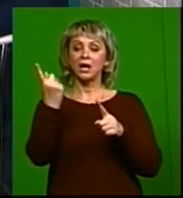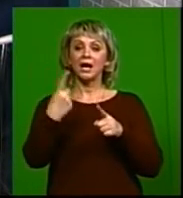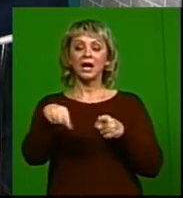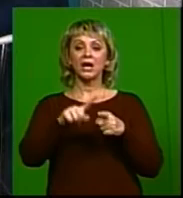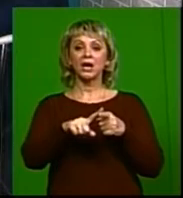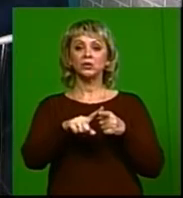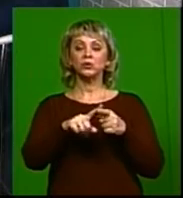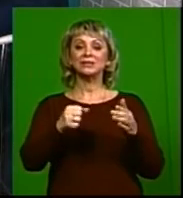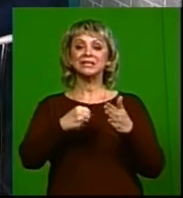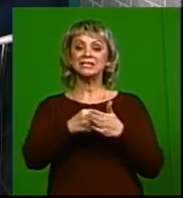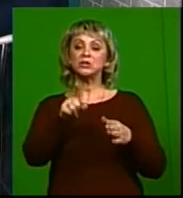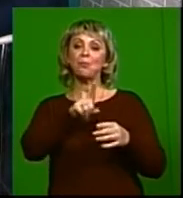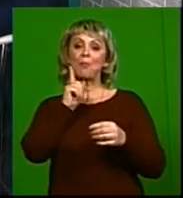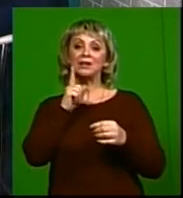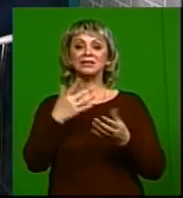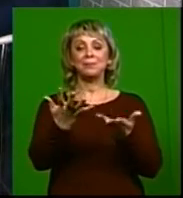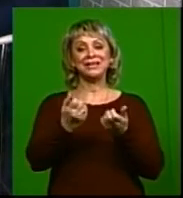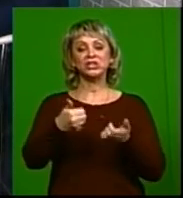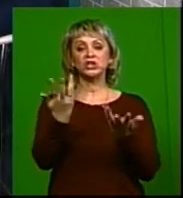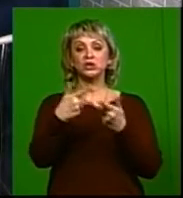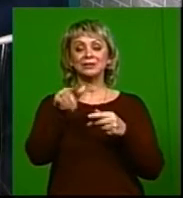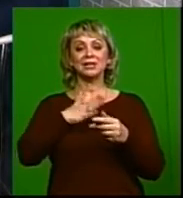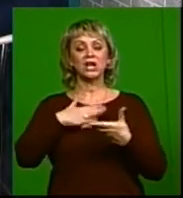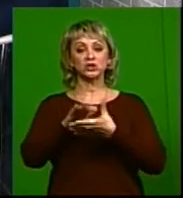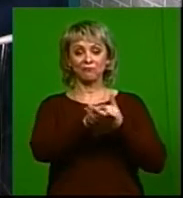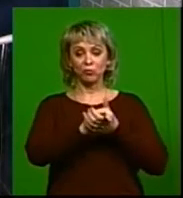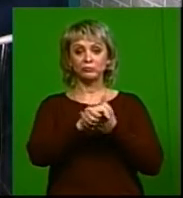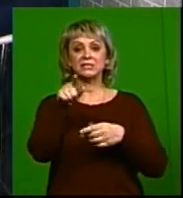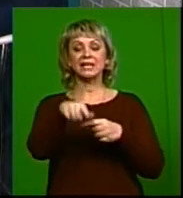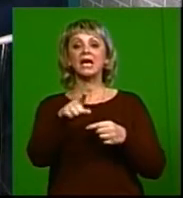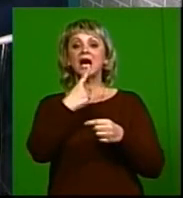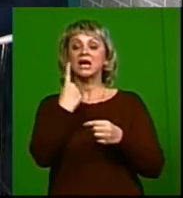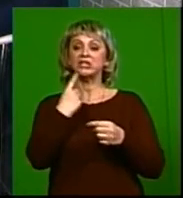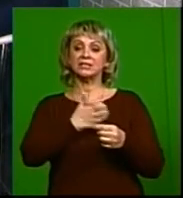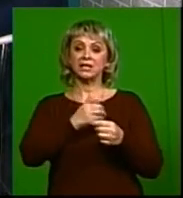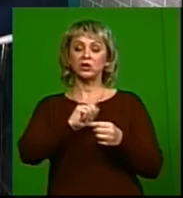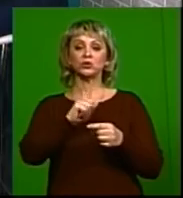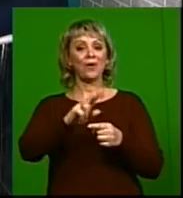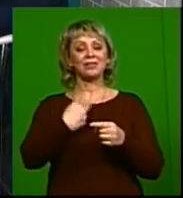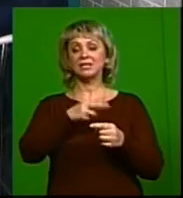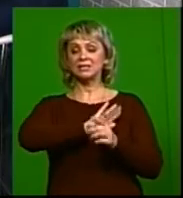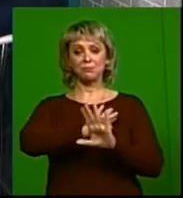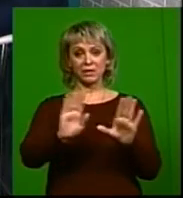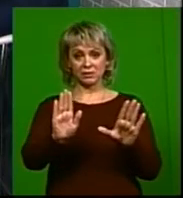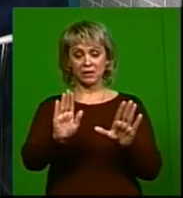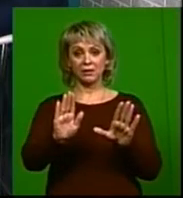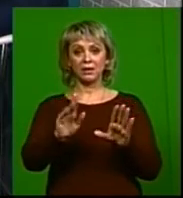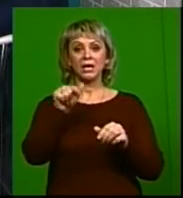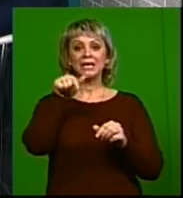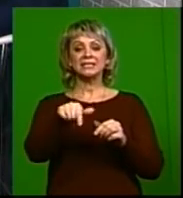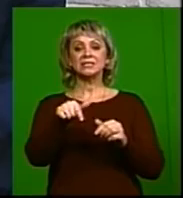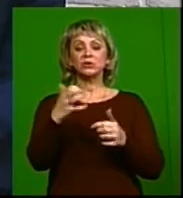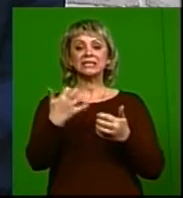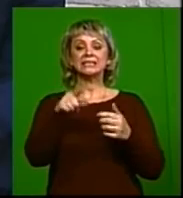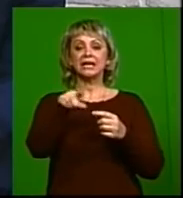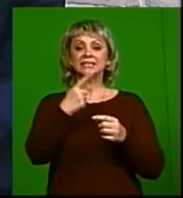достаточно молодым принято считать у нас в обществе. И, в общем-то, первое, что хочется сказать, что сегодня это не смертельное заболевание. Сегодня из-за заряда